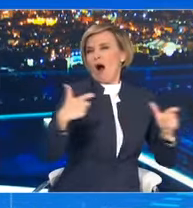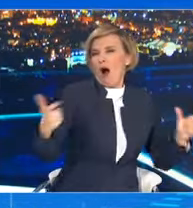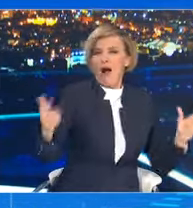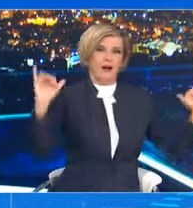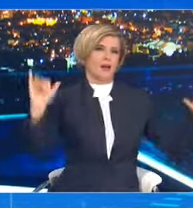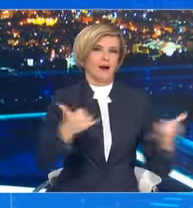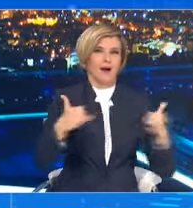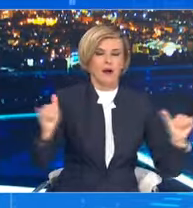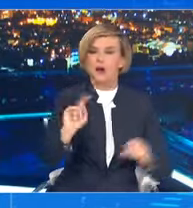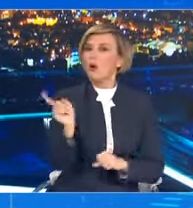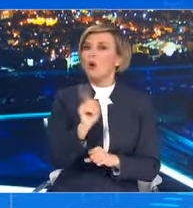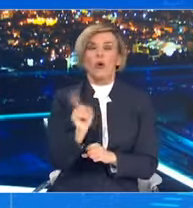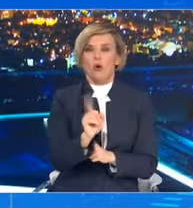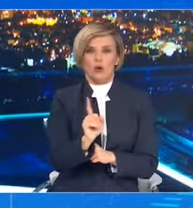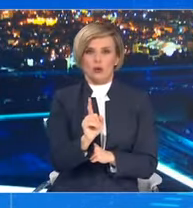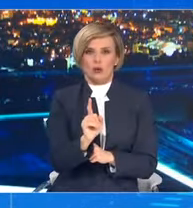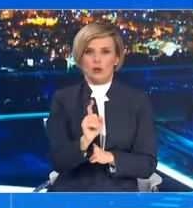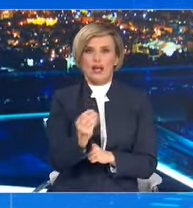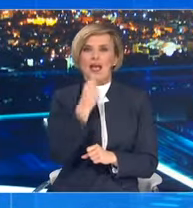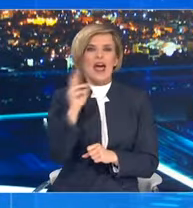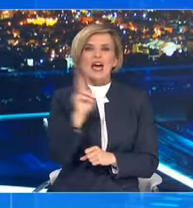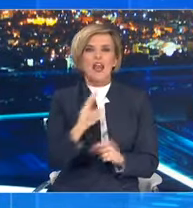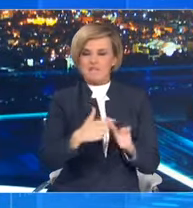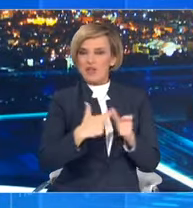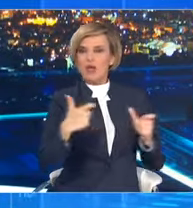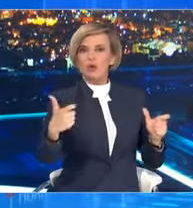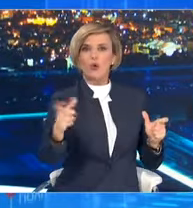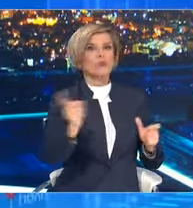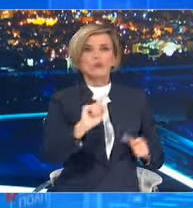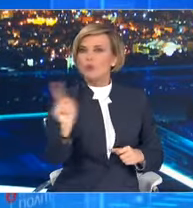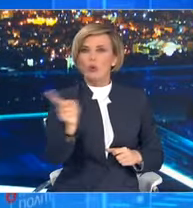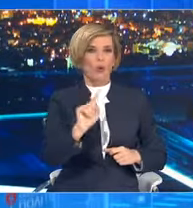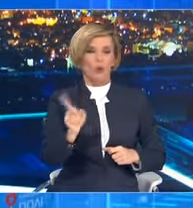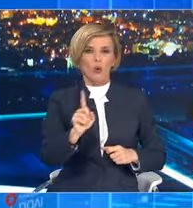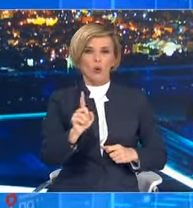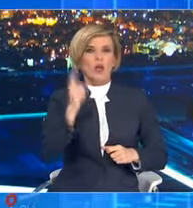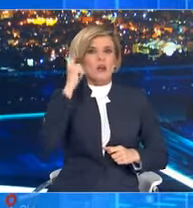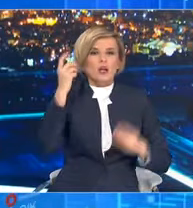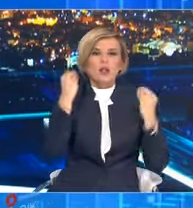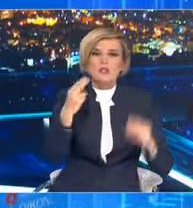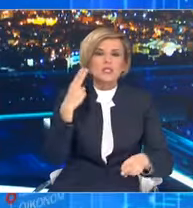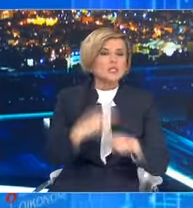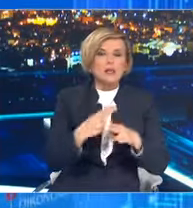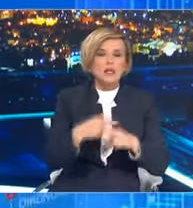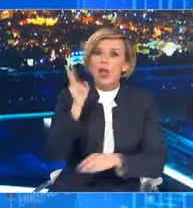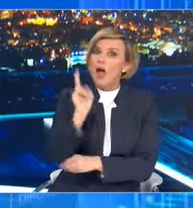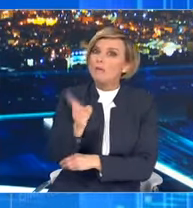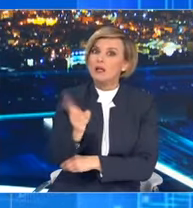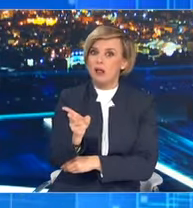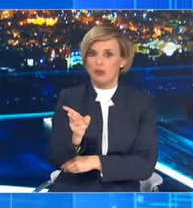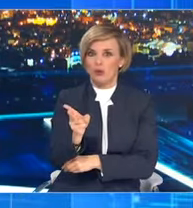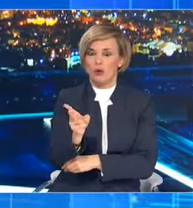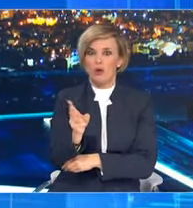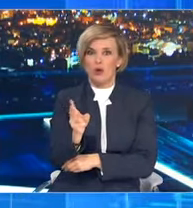απροσεξής χαλάρωσης δεν υπάρχουν ρεβεγιών πρέπει να γίνει αντιληπτό αυτό η κατάσταση είναι κρίσιμη και ναι, αν